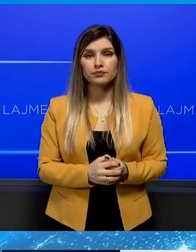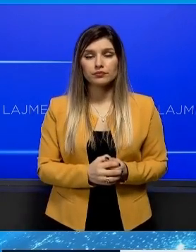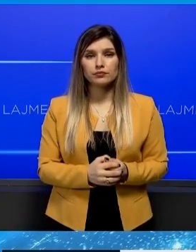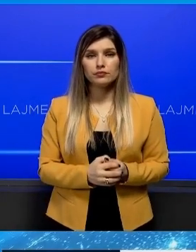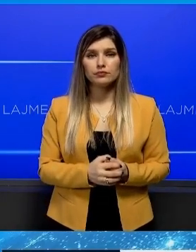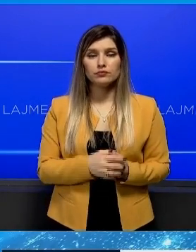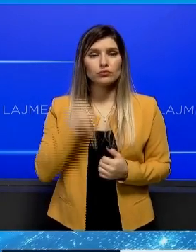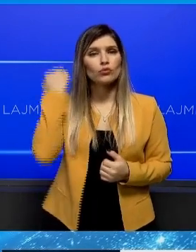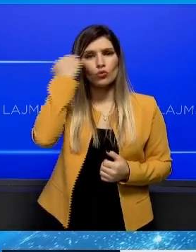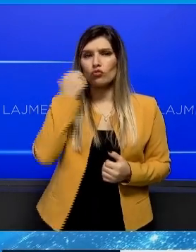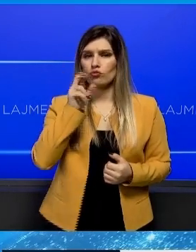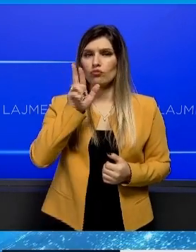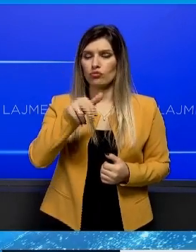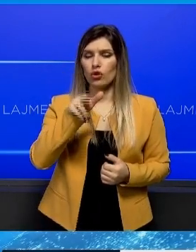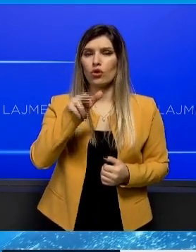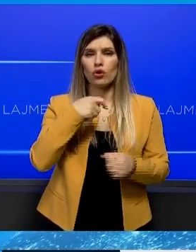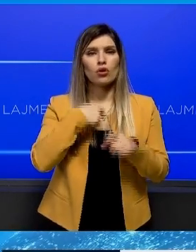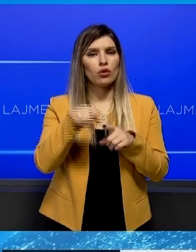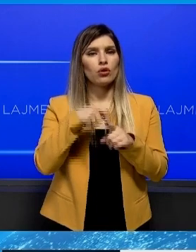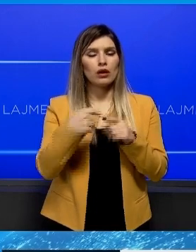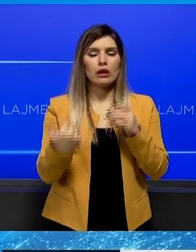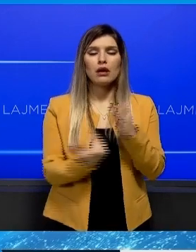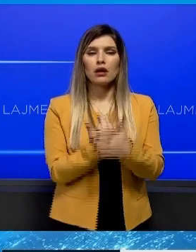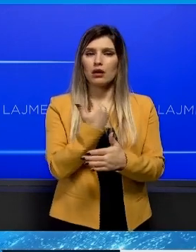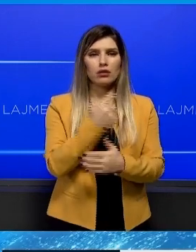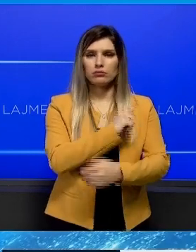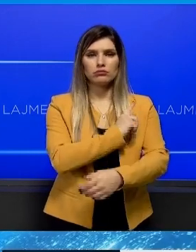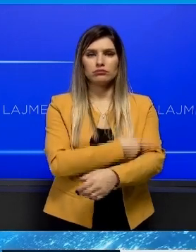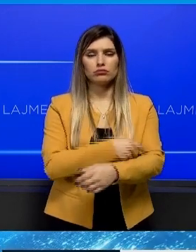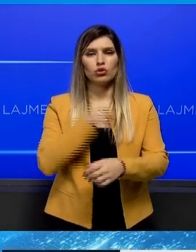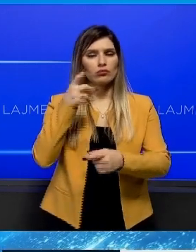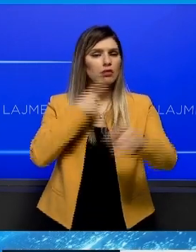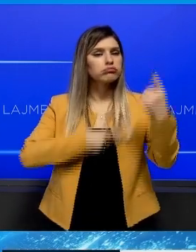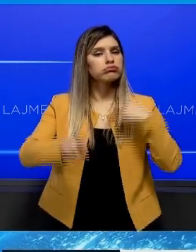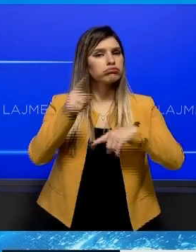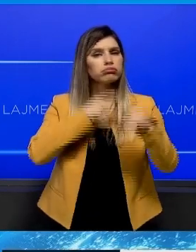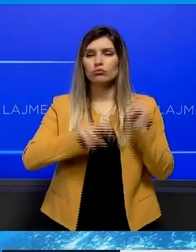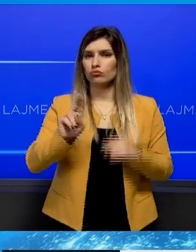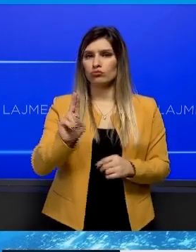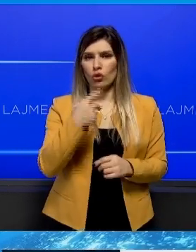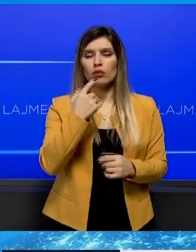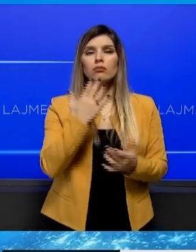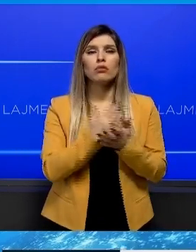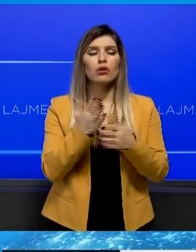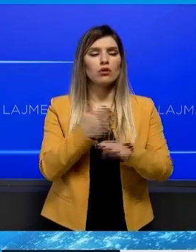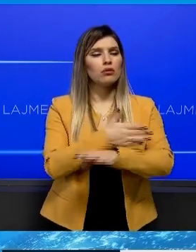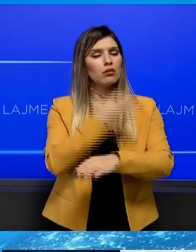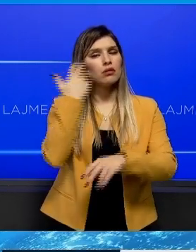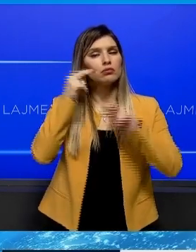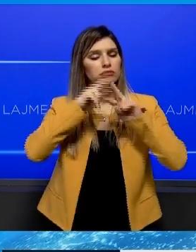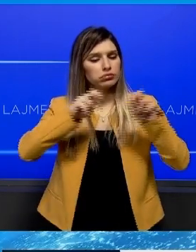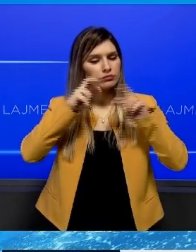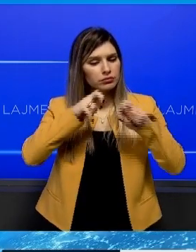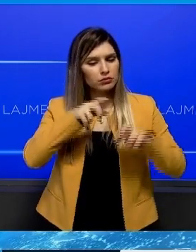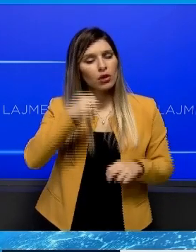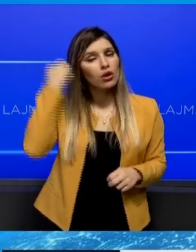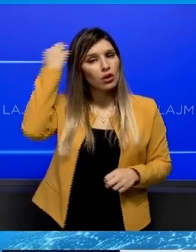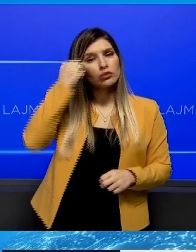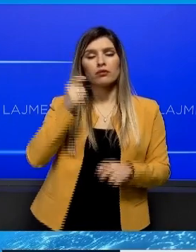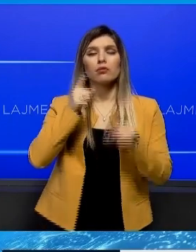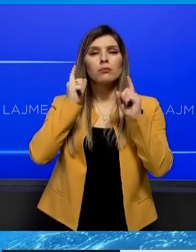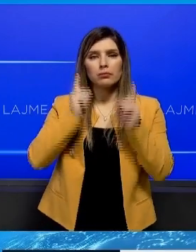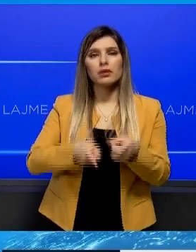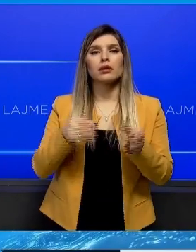të mëdha për nëndërtimin e kapacitetet treja gjenëruse dhe në basë të studimeve para proke Kosovës i dojnë gjësëse